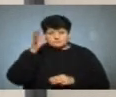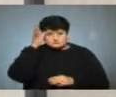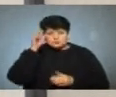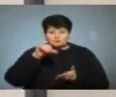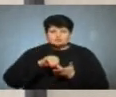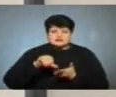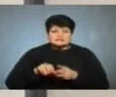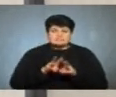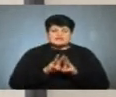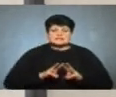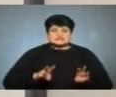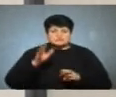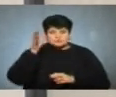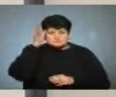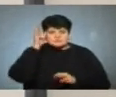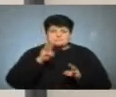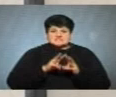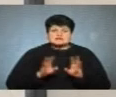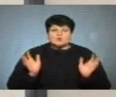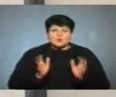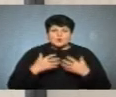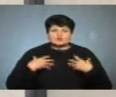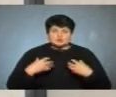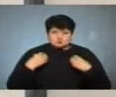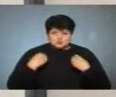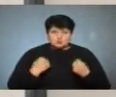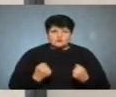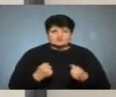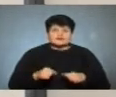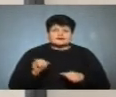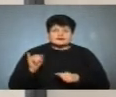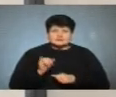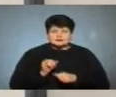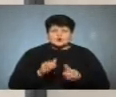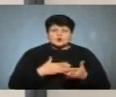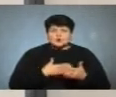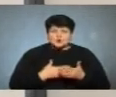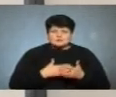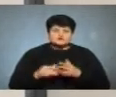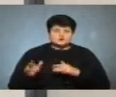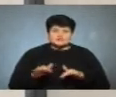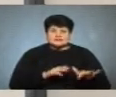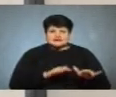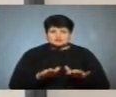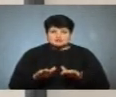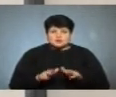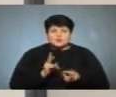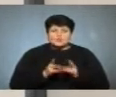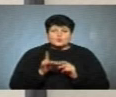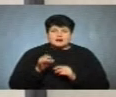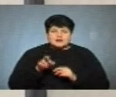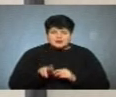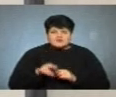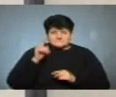учасників Міністерства освіти, Міністерства охорони здоров'я та громадського діяча, кухаря